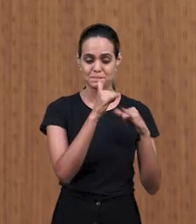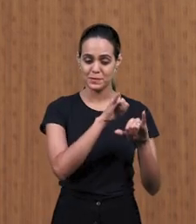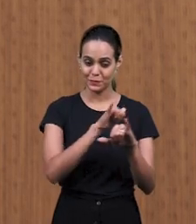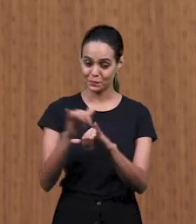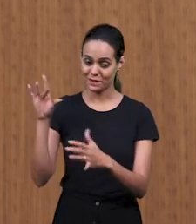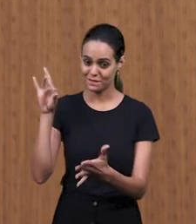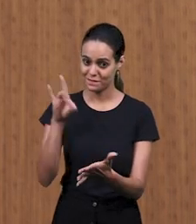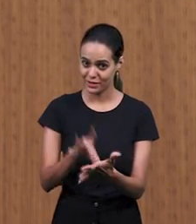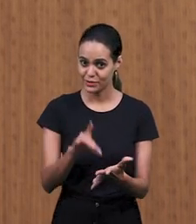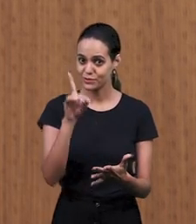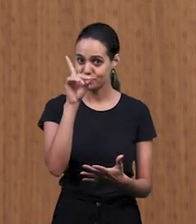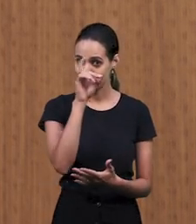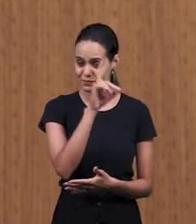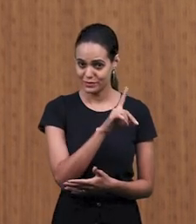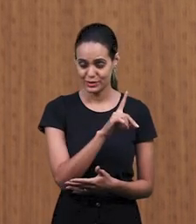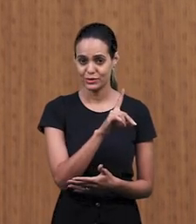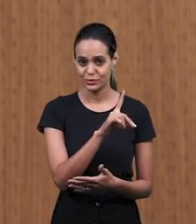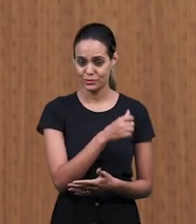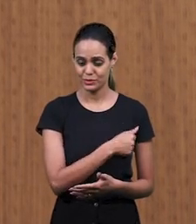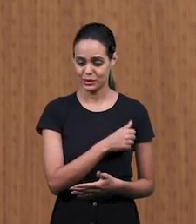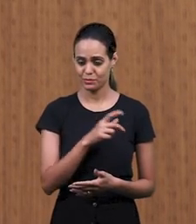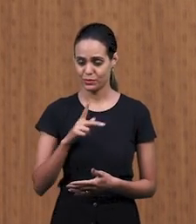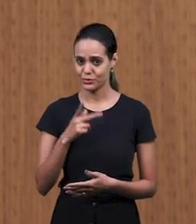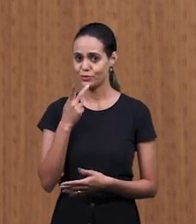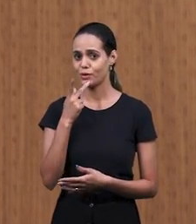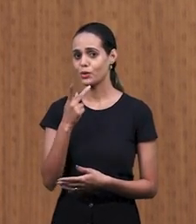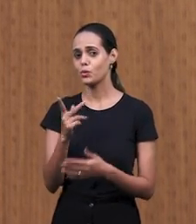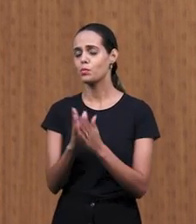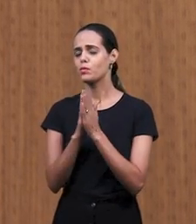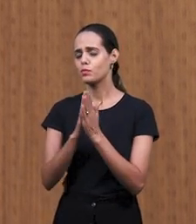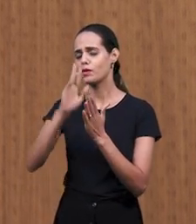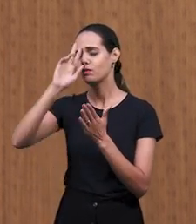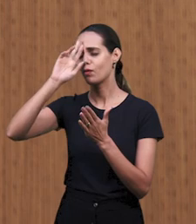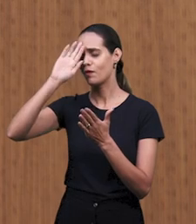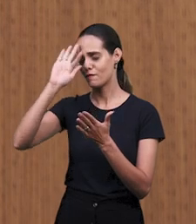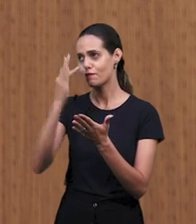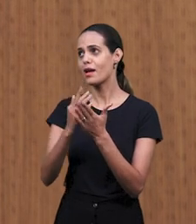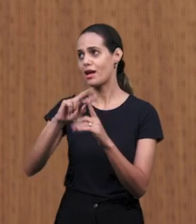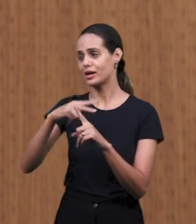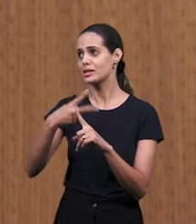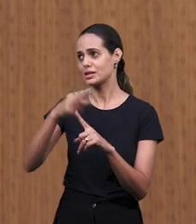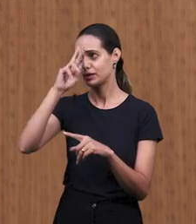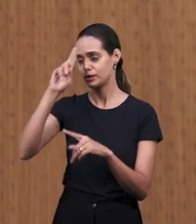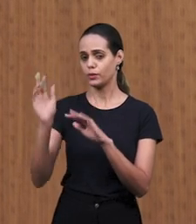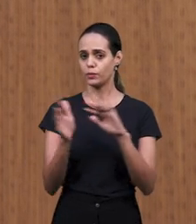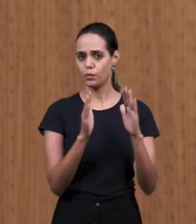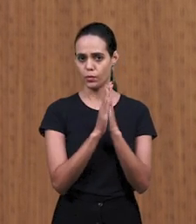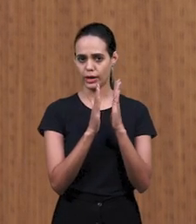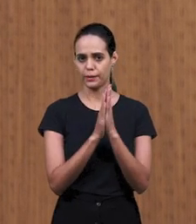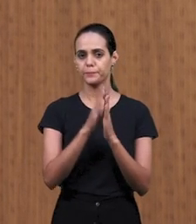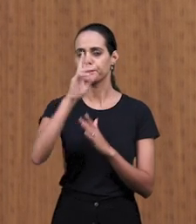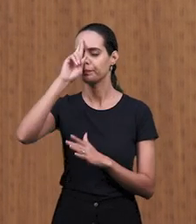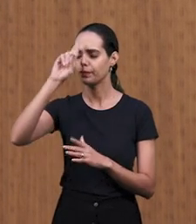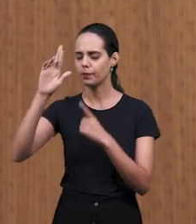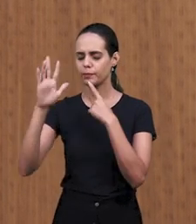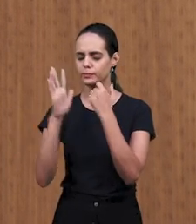апостолы попросили, унос нас в веру. У нас действительно нужно иметь веру, чтобы прощать. Господь, во имя Иисуса мы молимся, посредством